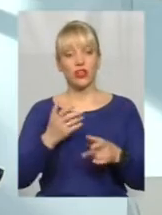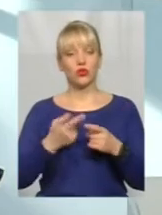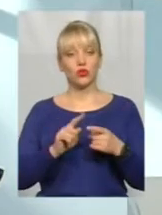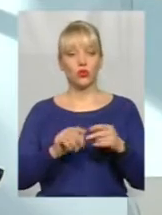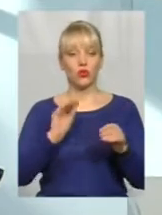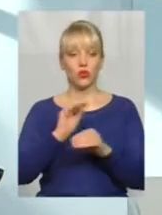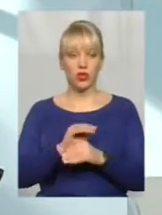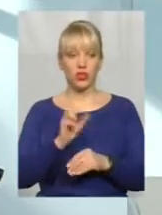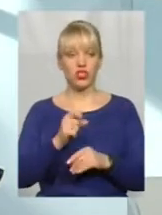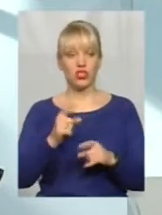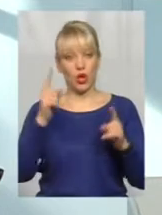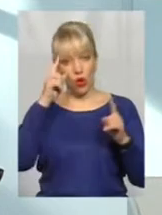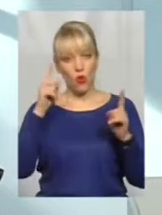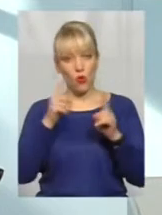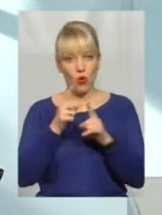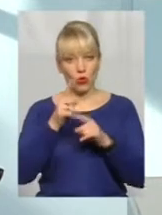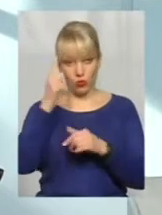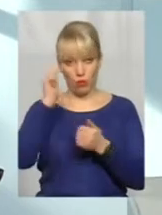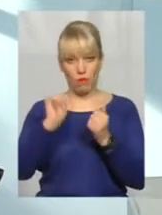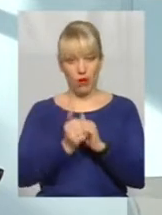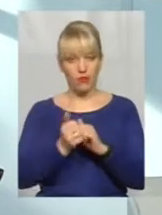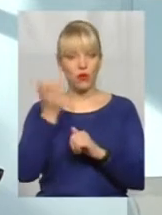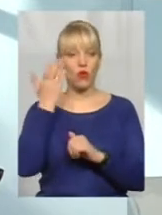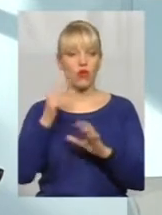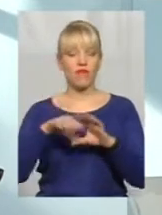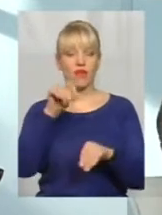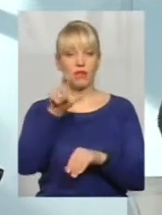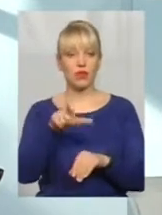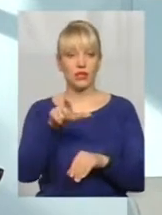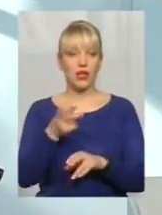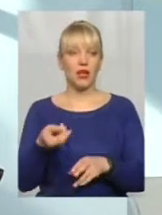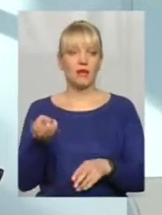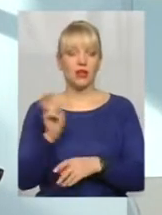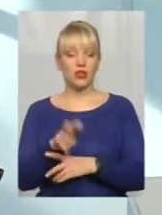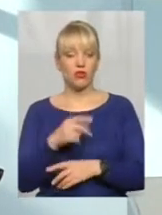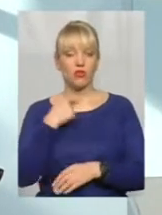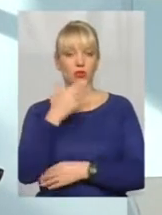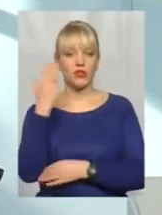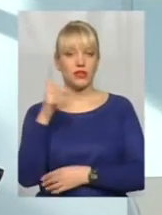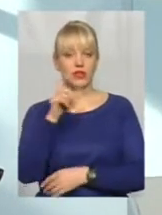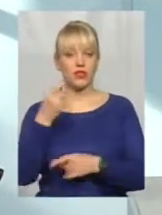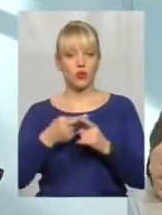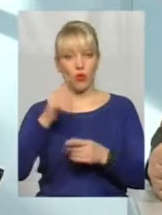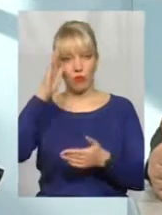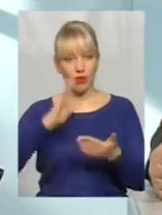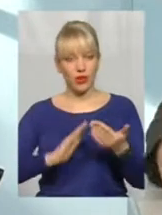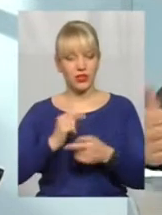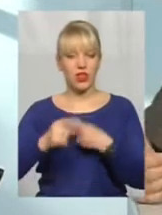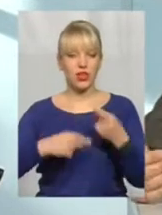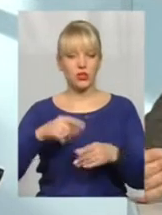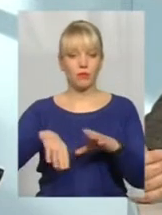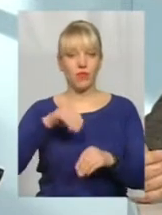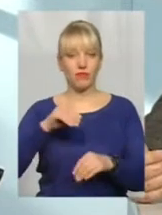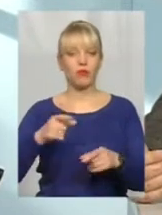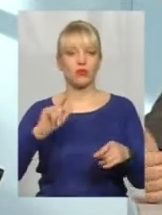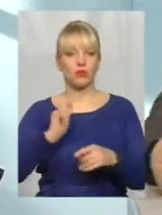додати ще коротку пам'ять, коли виборець, проголосувавши за цього політика, на наступних виборах знов